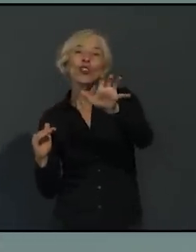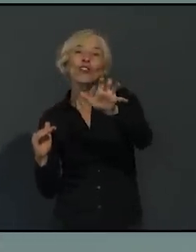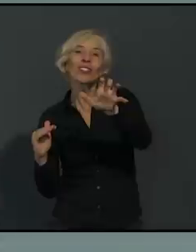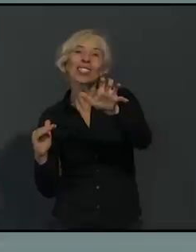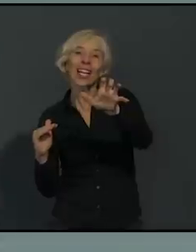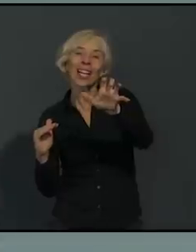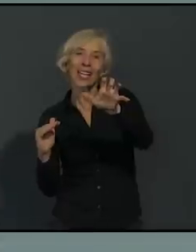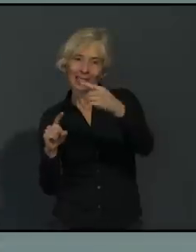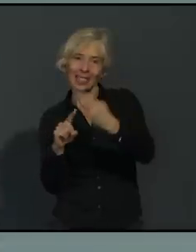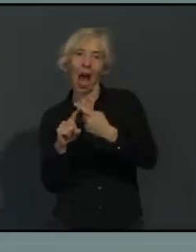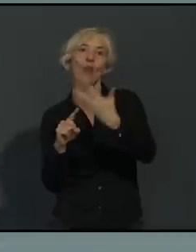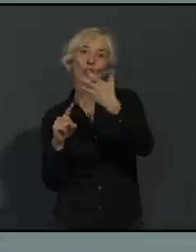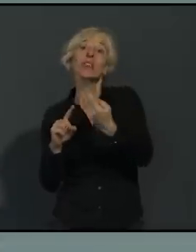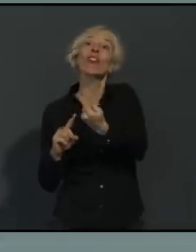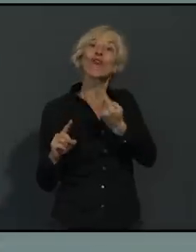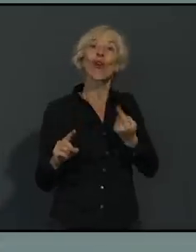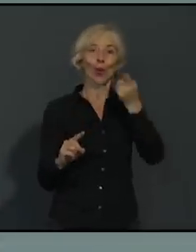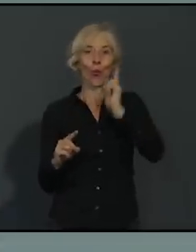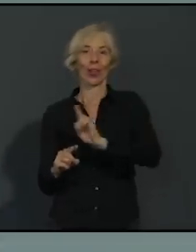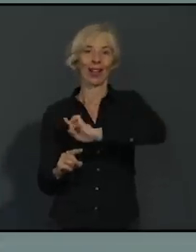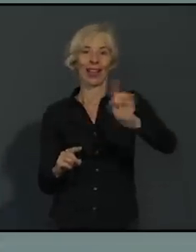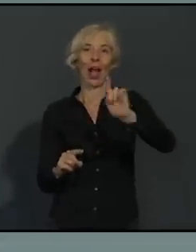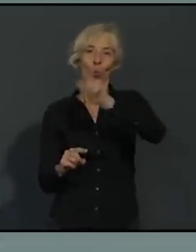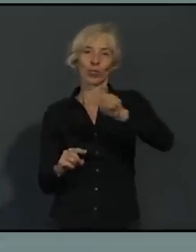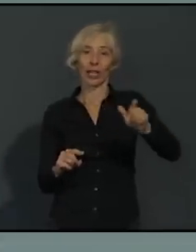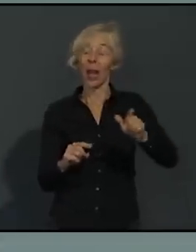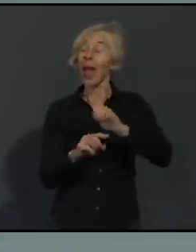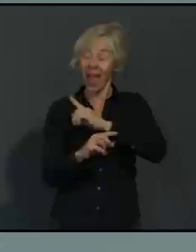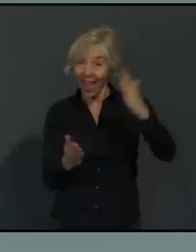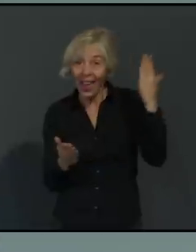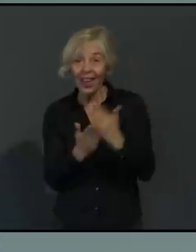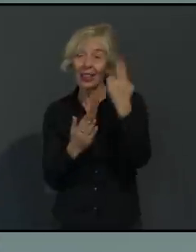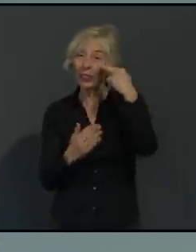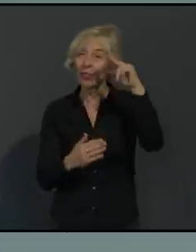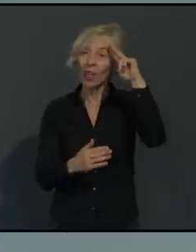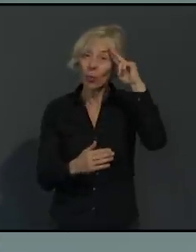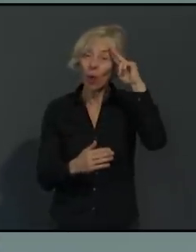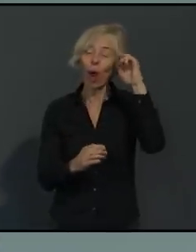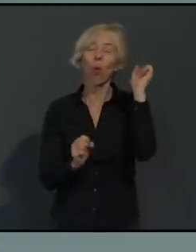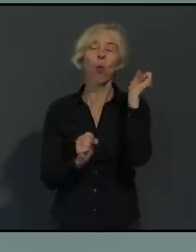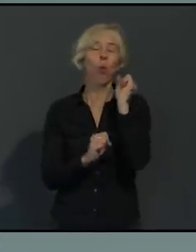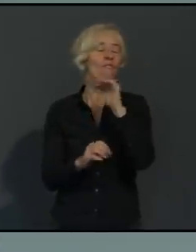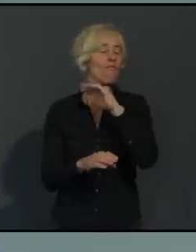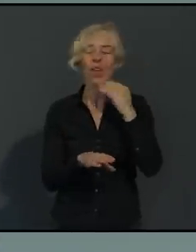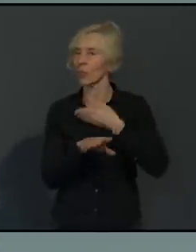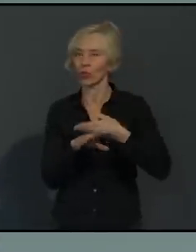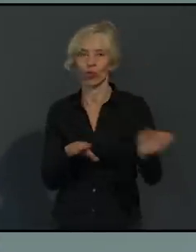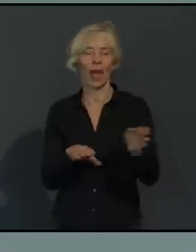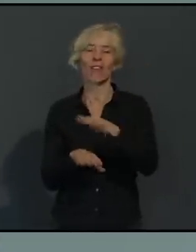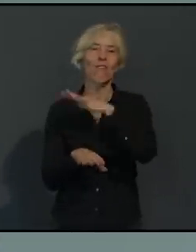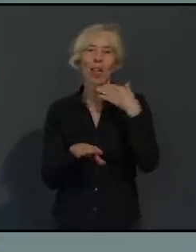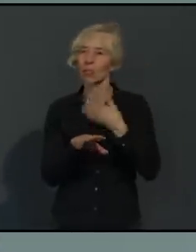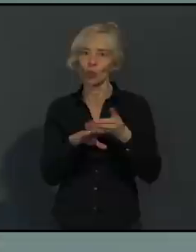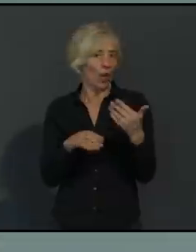spät. Es wäre viel zu spät für die Kontaktpersonennachverfolgung. Es wäre viel zu spät für die Unterbrechung der